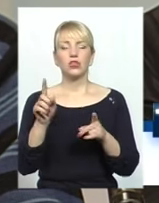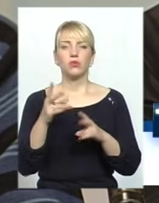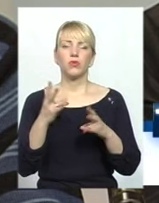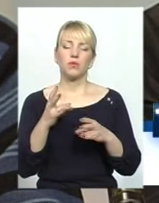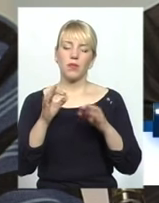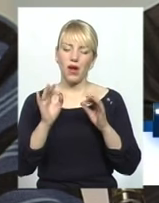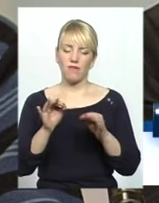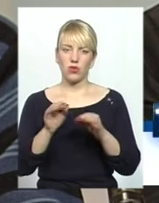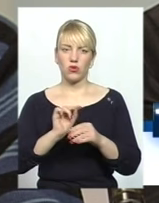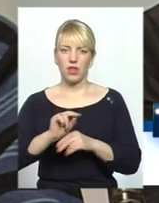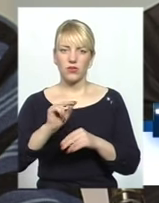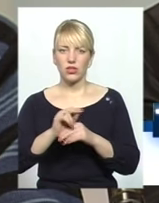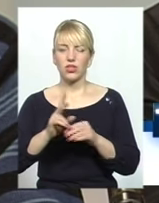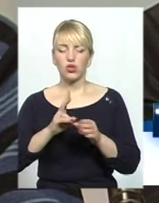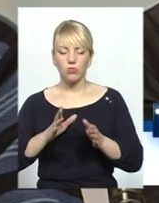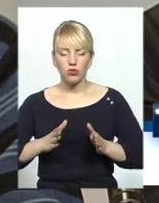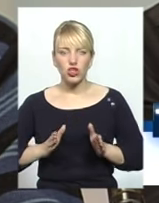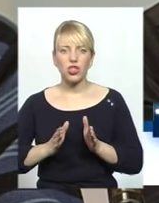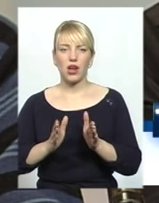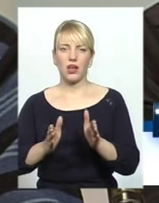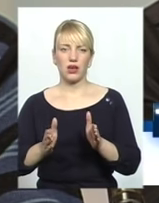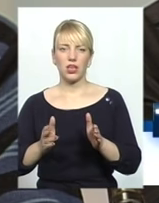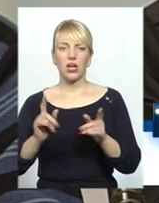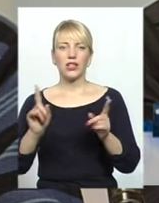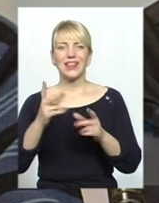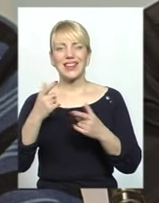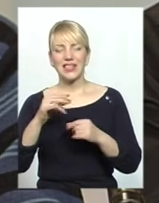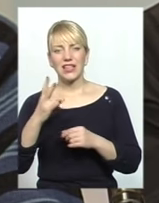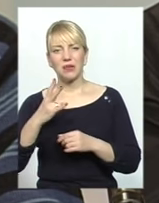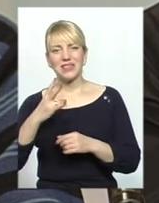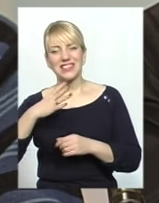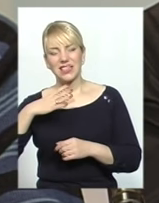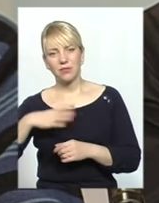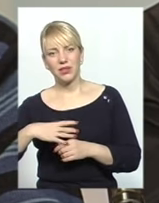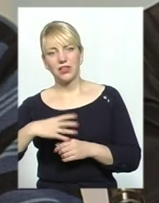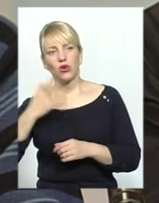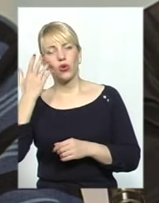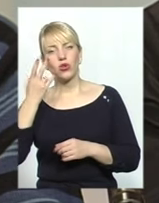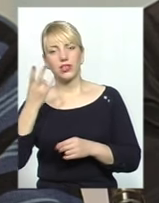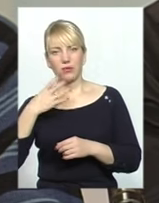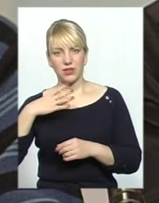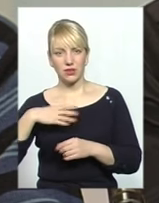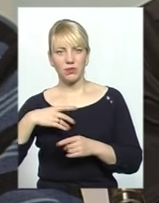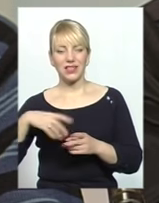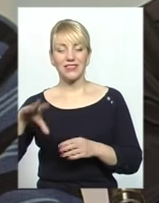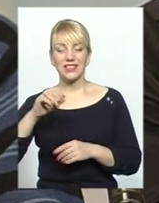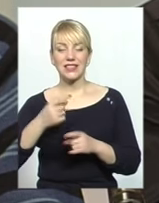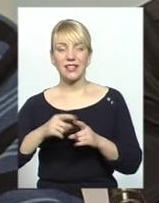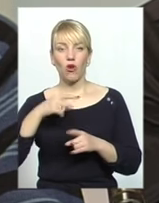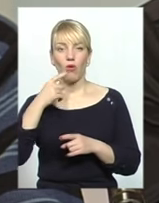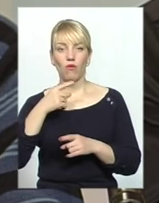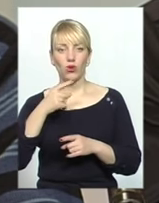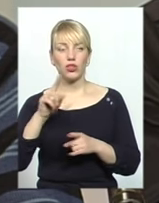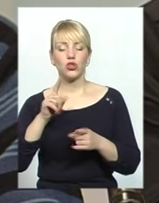наставляти на правильний шлях, де потрібно стерпіти, коли потрібно стерпіти. Все це говориться, що ми